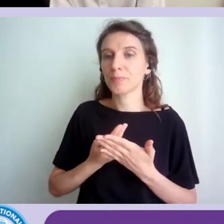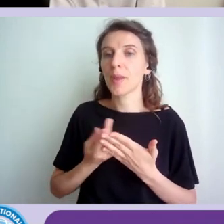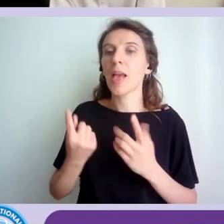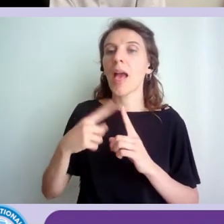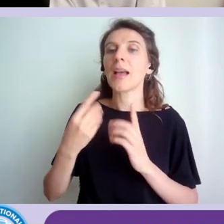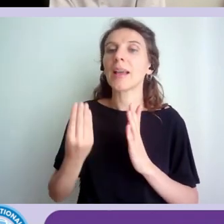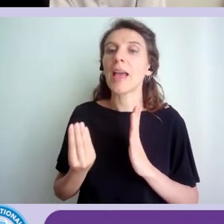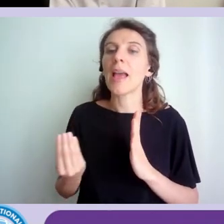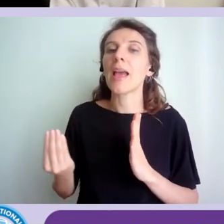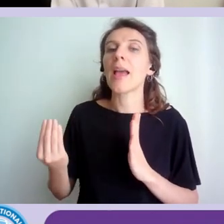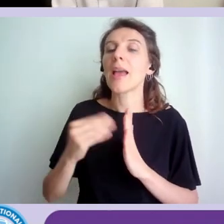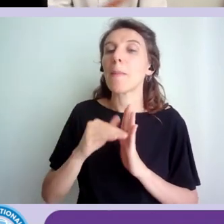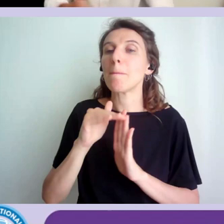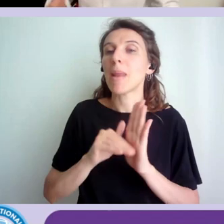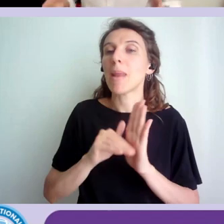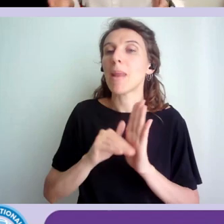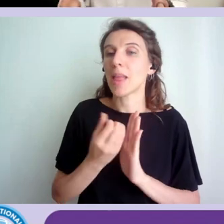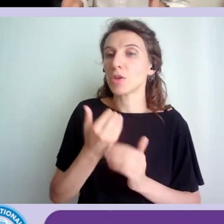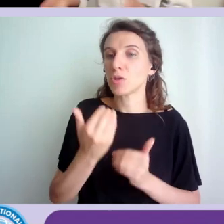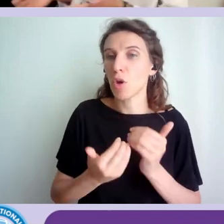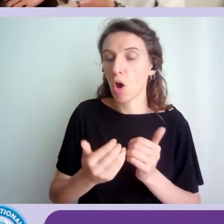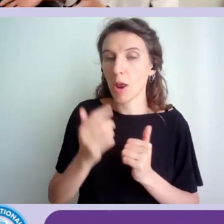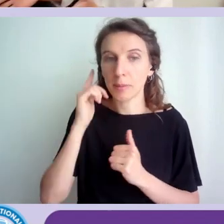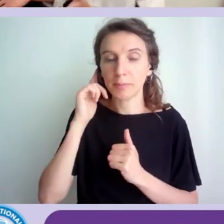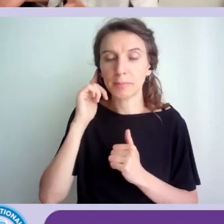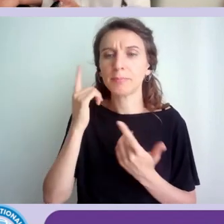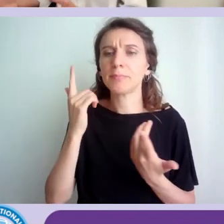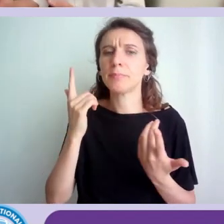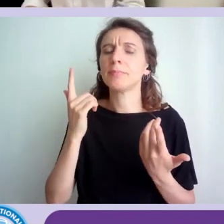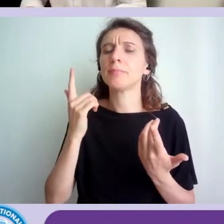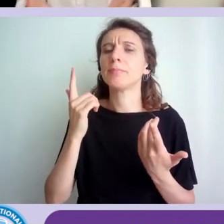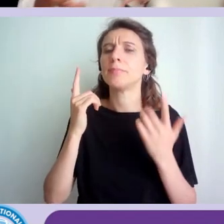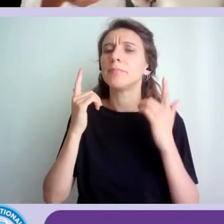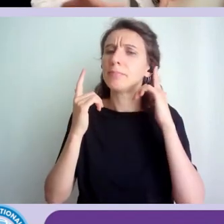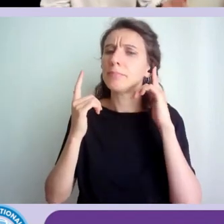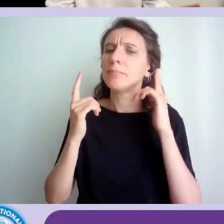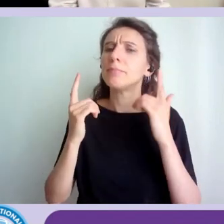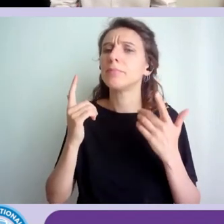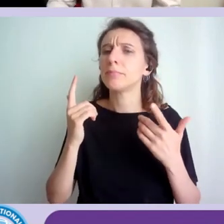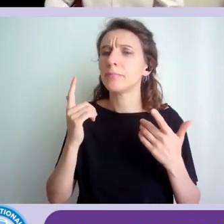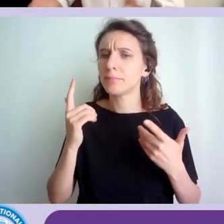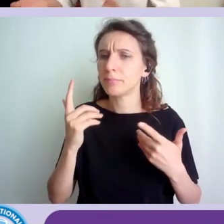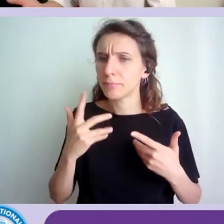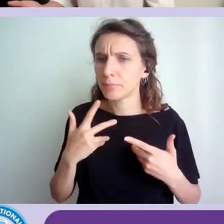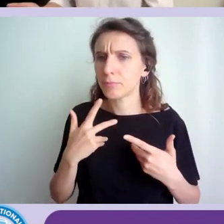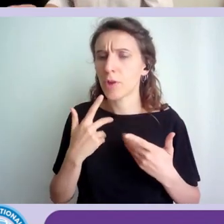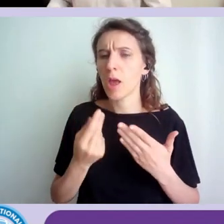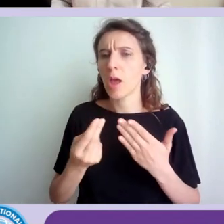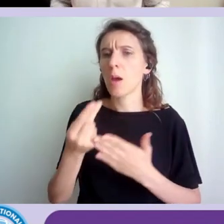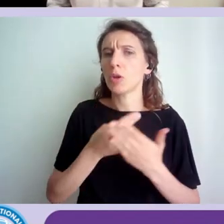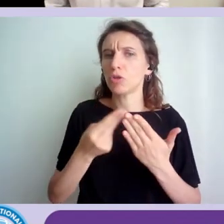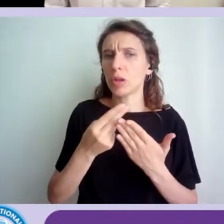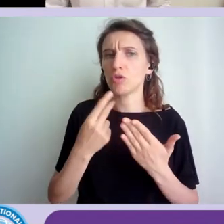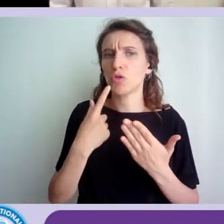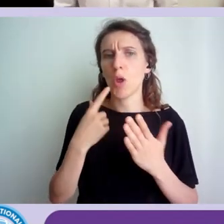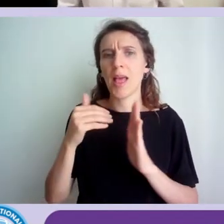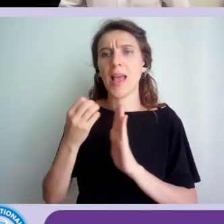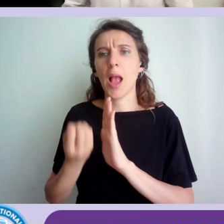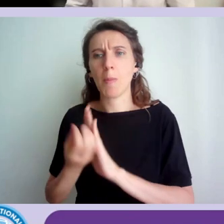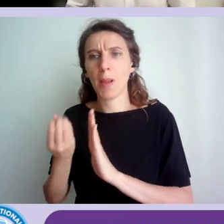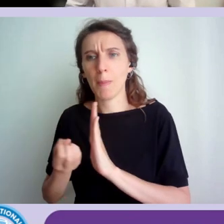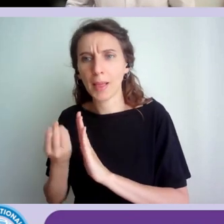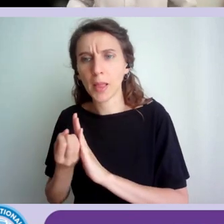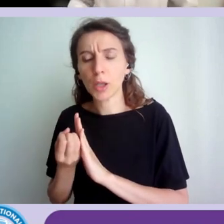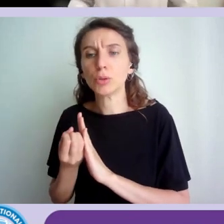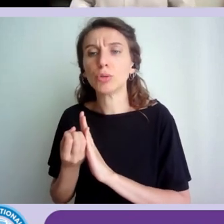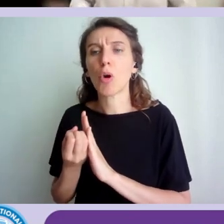dunque di sviluppo, e poi però che cosa succede? Cioè la progettazione e l'implementazione noi la